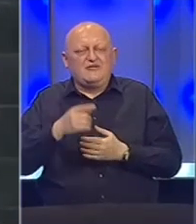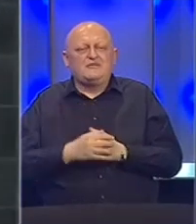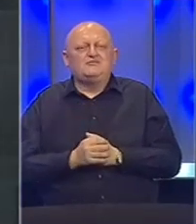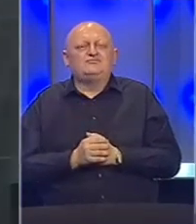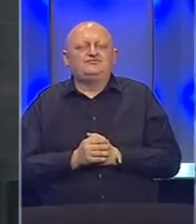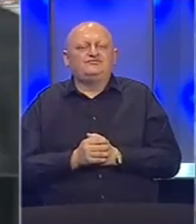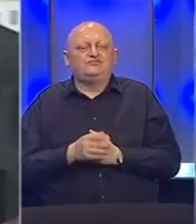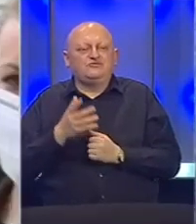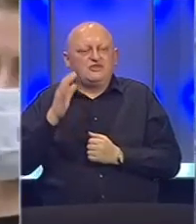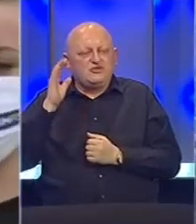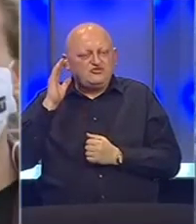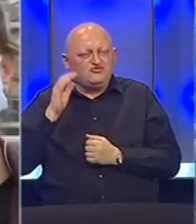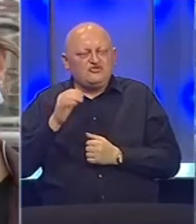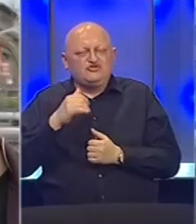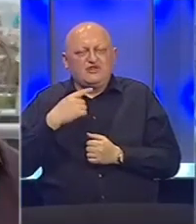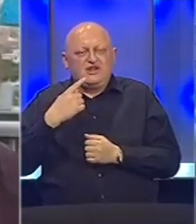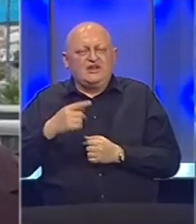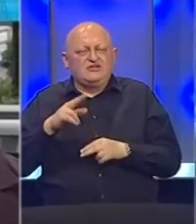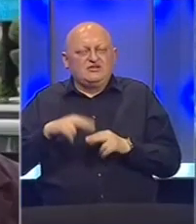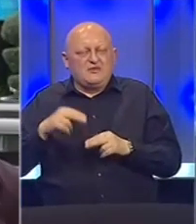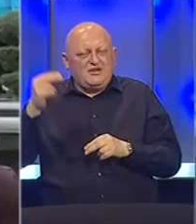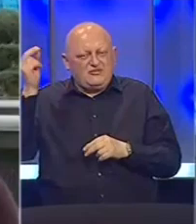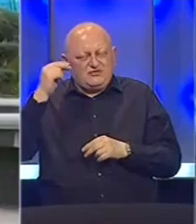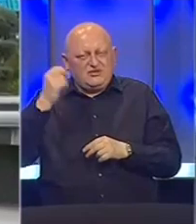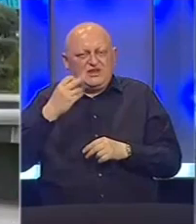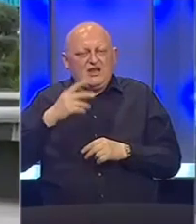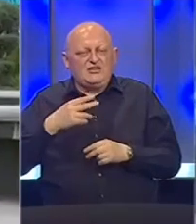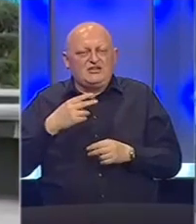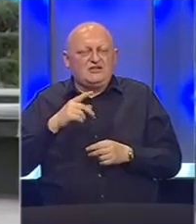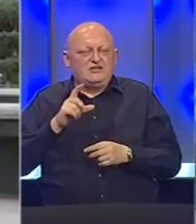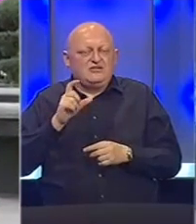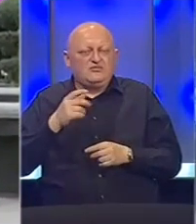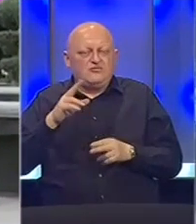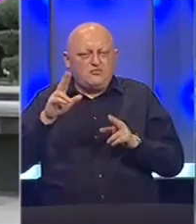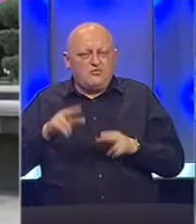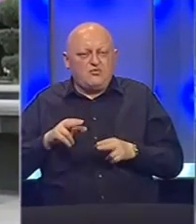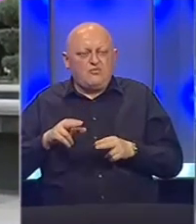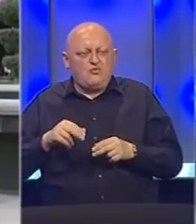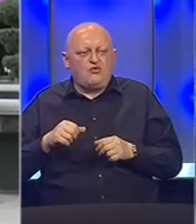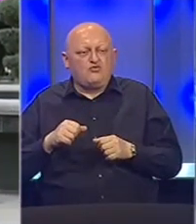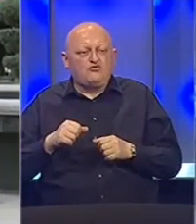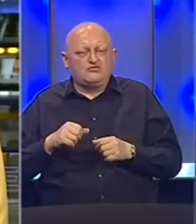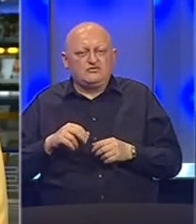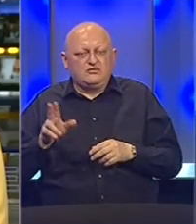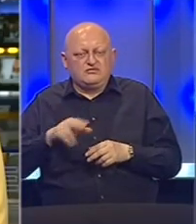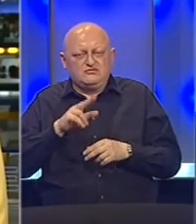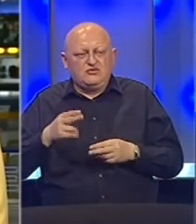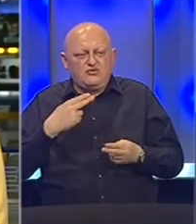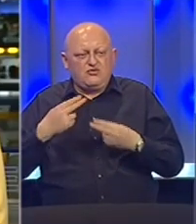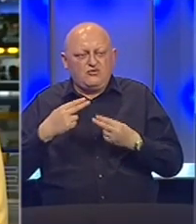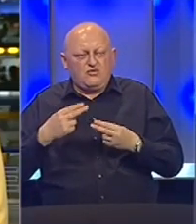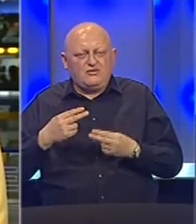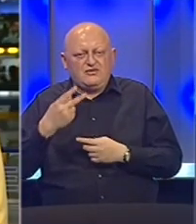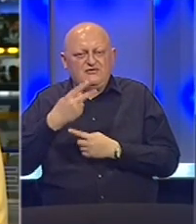vama. Dakle, čuli smo što kažu pravni stručnjaci kada je riječ o mogućnosti raskida ugovora sa